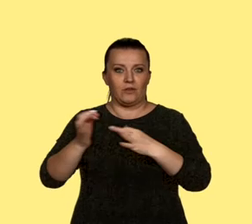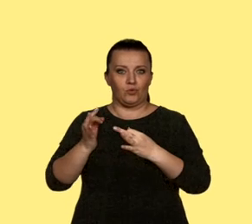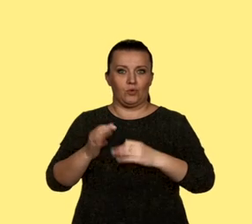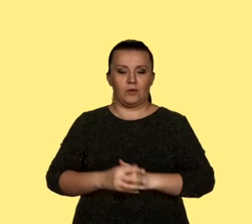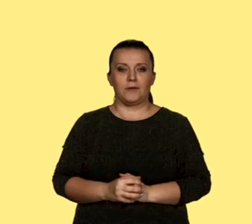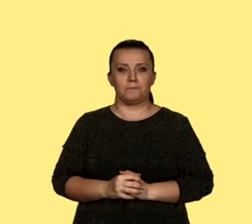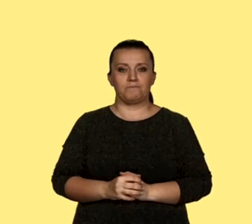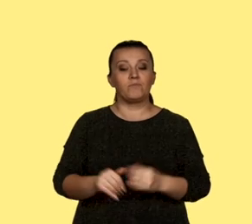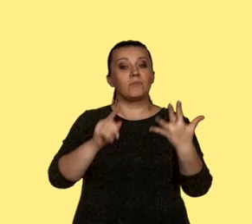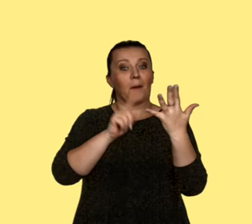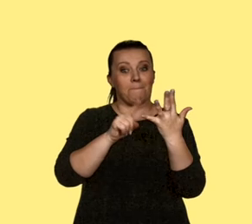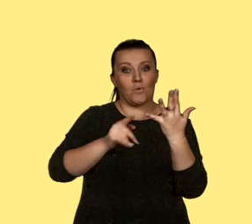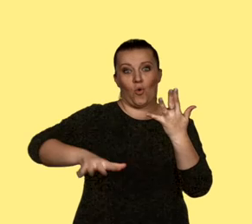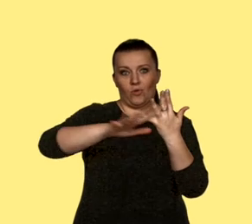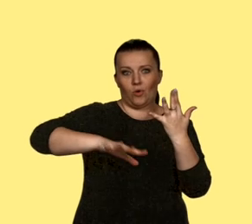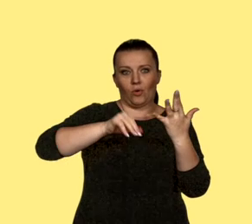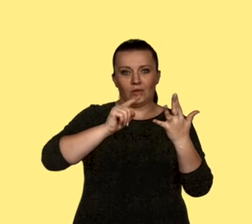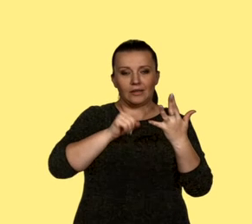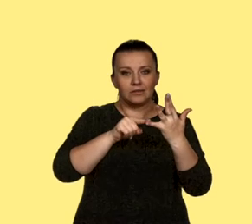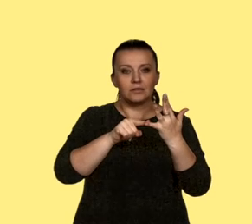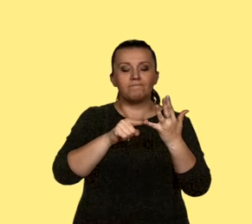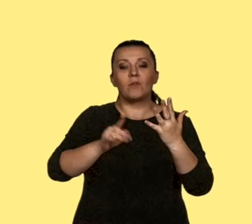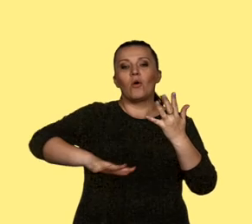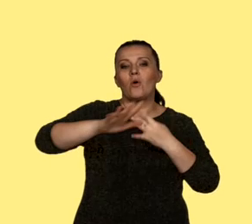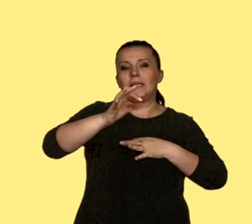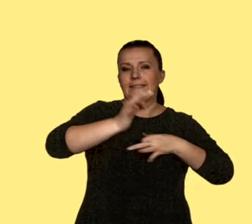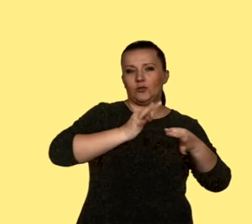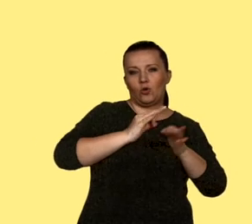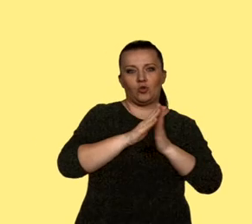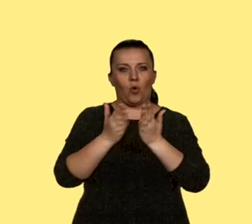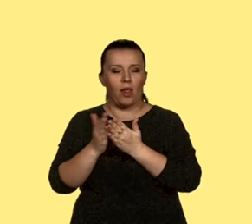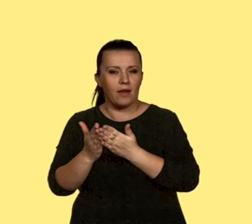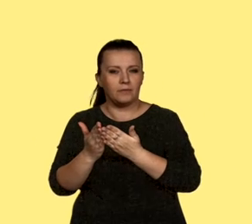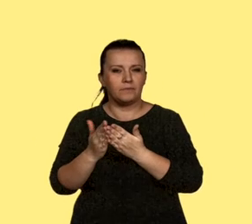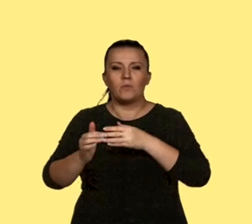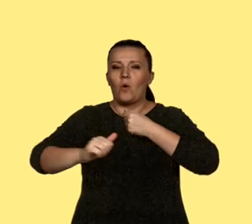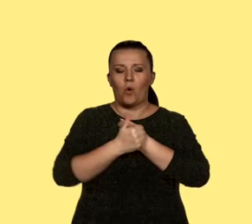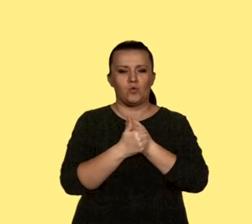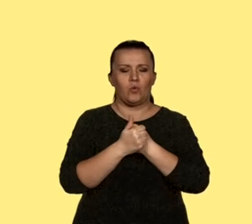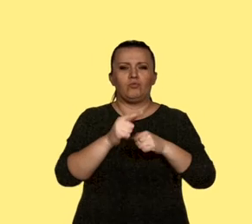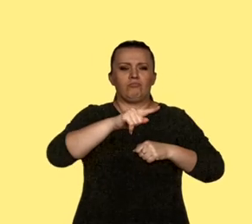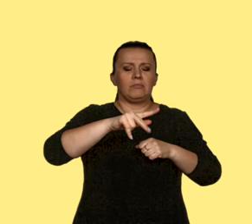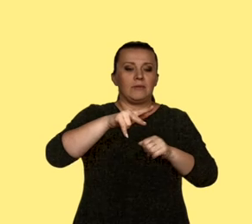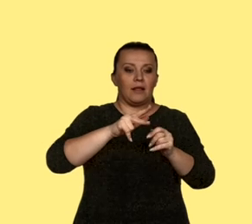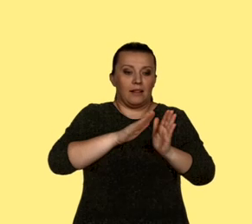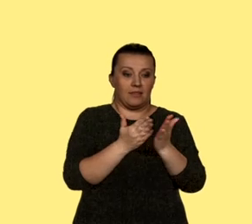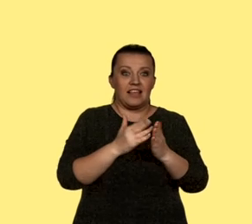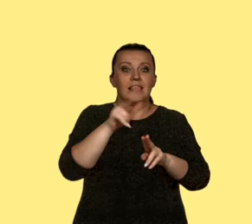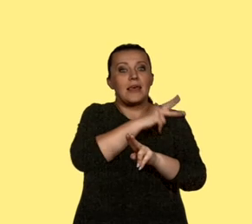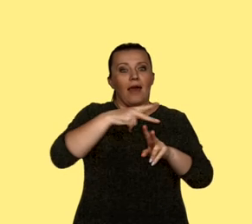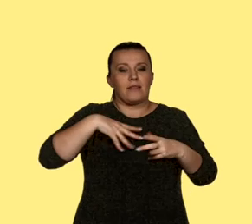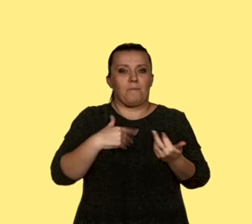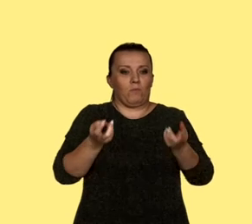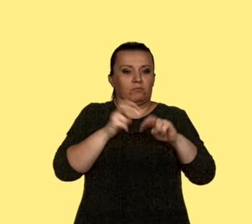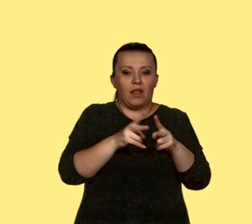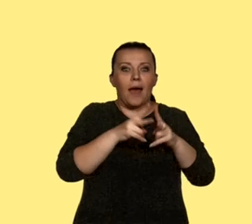literackim. Piąty kontekst to kontekst historyczno-literacki, czyli to, w jakiej epoce dzieło powstało, jaki